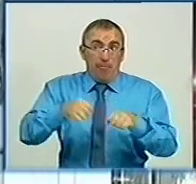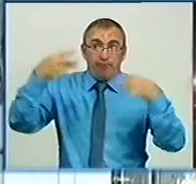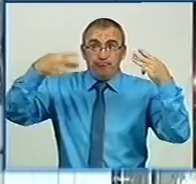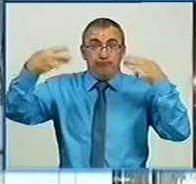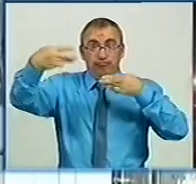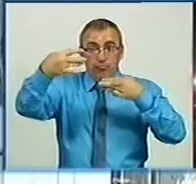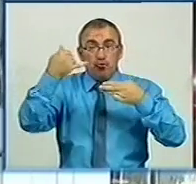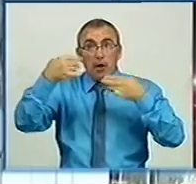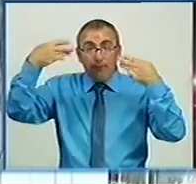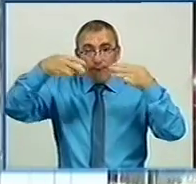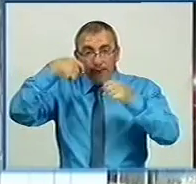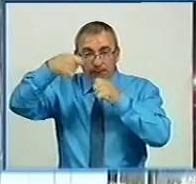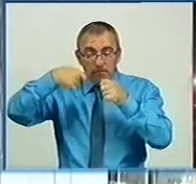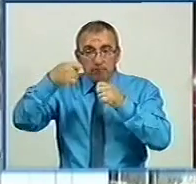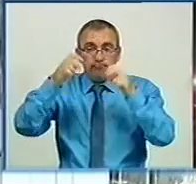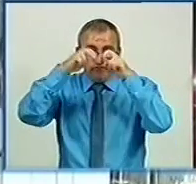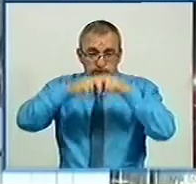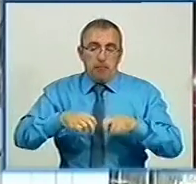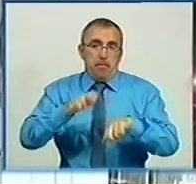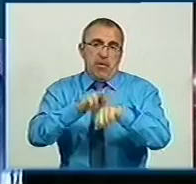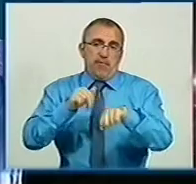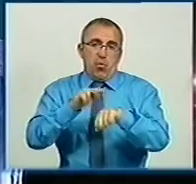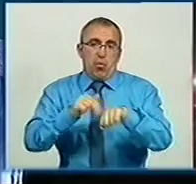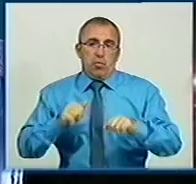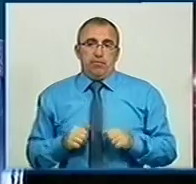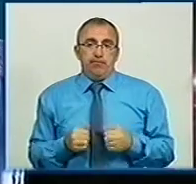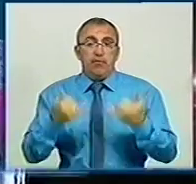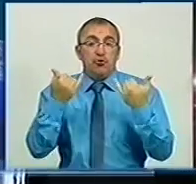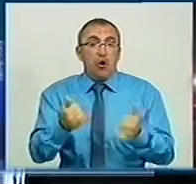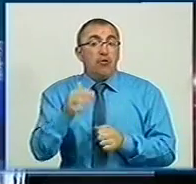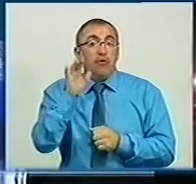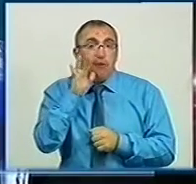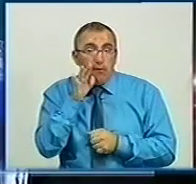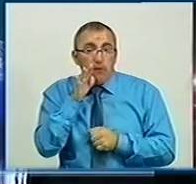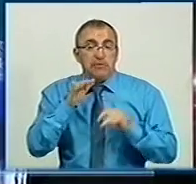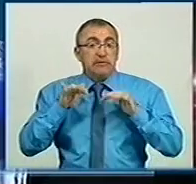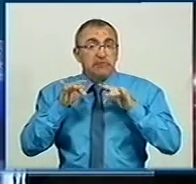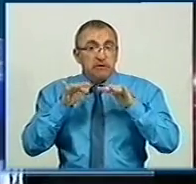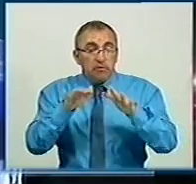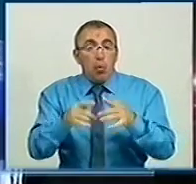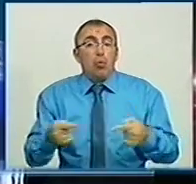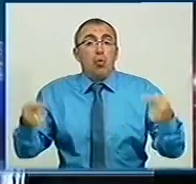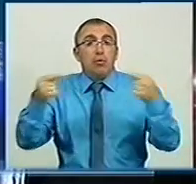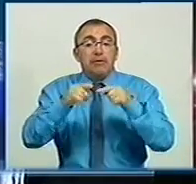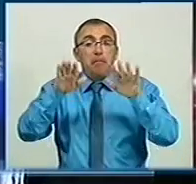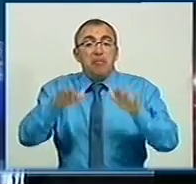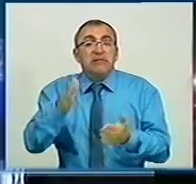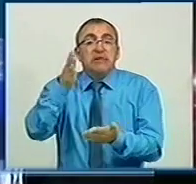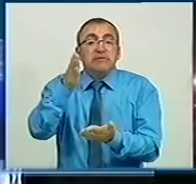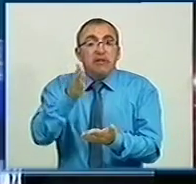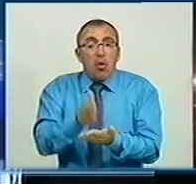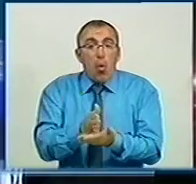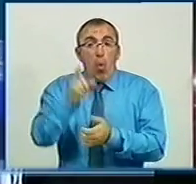відео досліджують правоохоронці. В даний час проводяться заходи по встановленню місцезнаходження